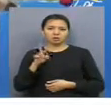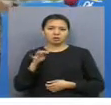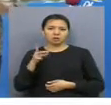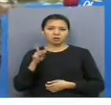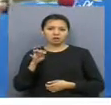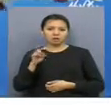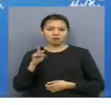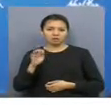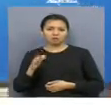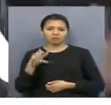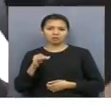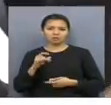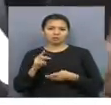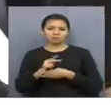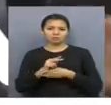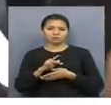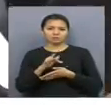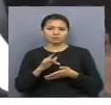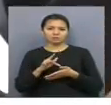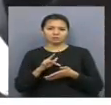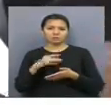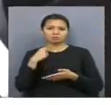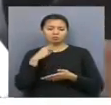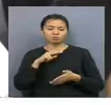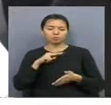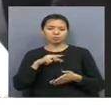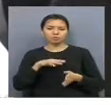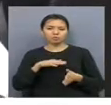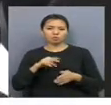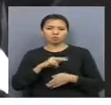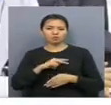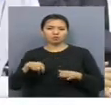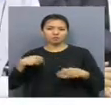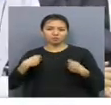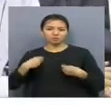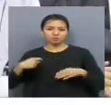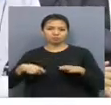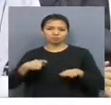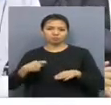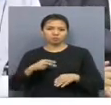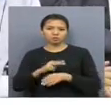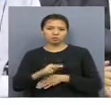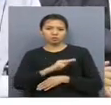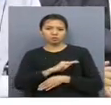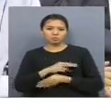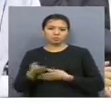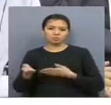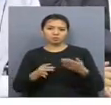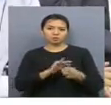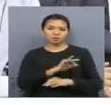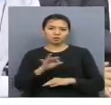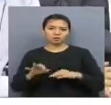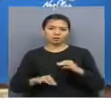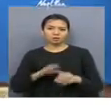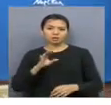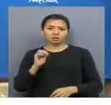шериязданықпен, сөйті мекемесіне жазасын өтеп шыққан азаматтарды, кейімтігі жеке кәсіпкерлігіне жұмысқа тартуатты жобасының ақтыры